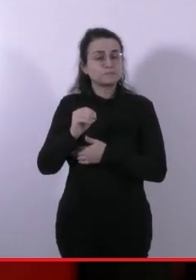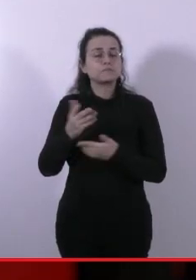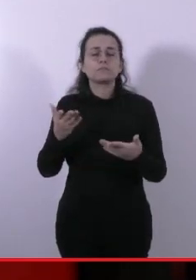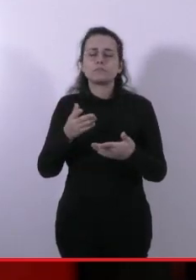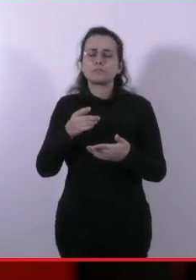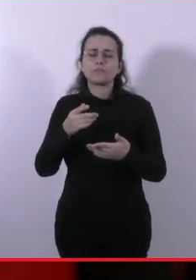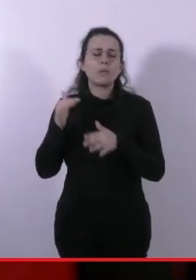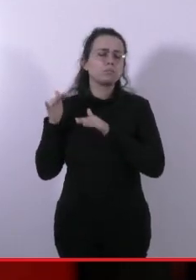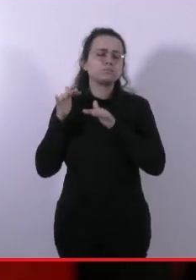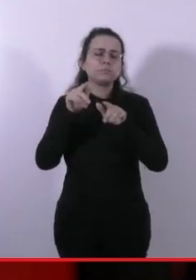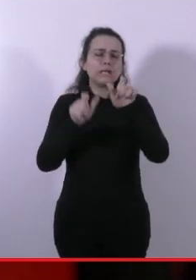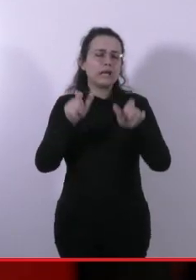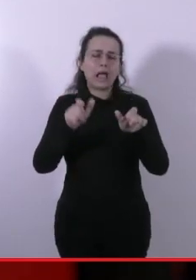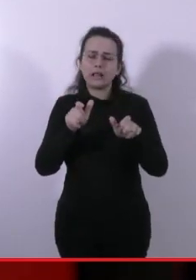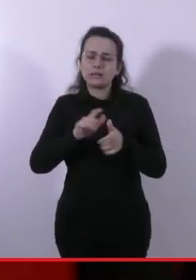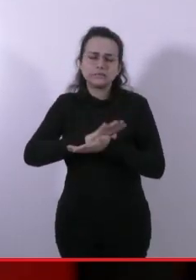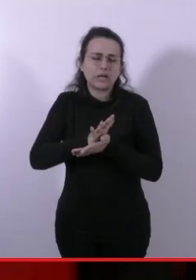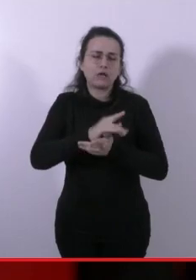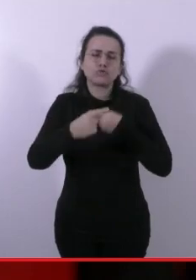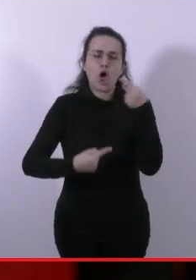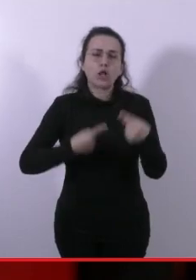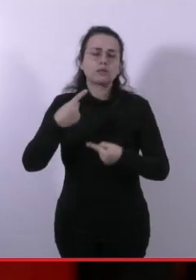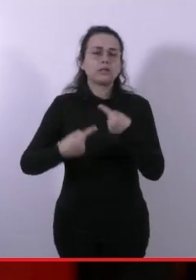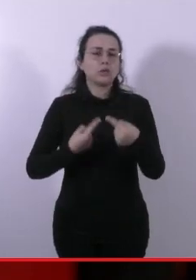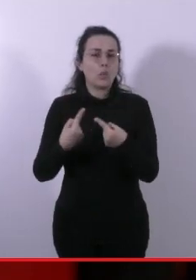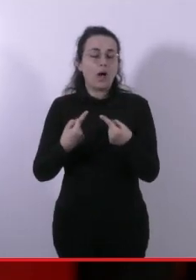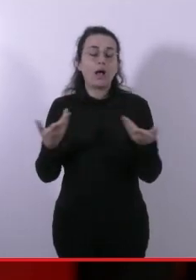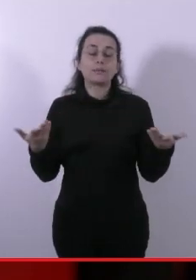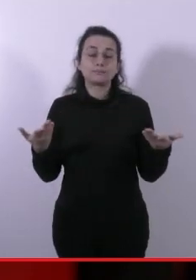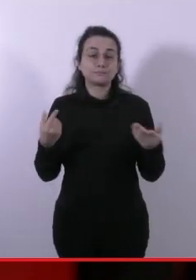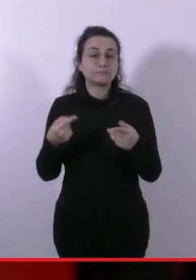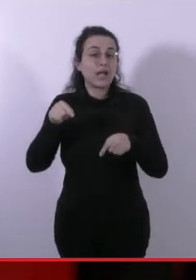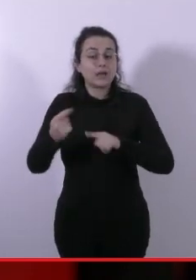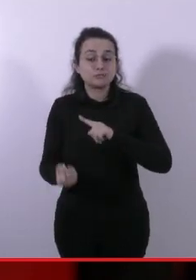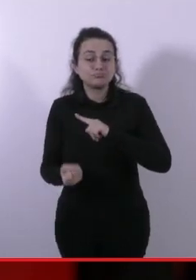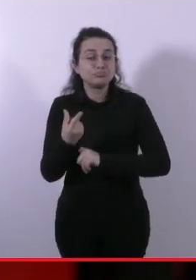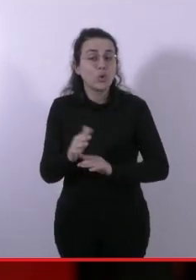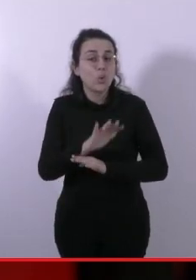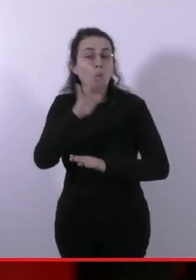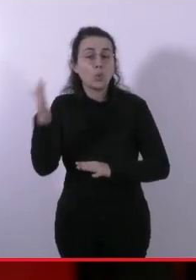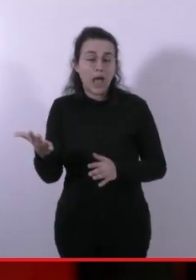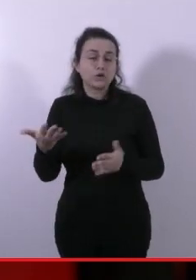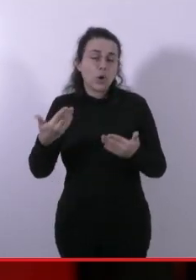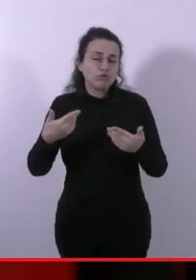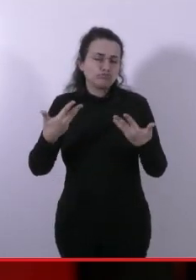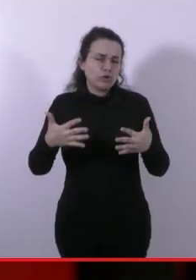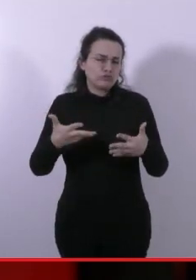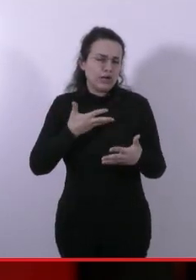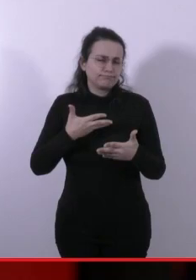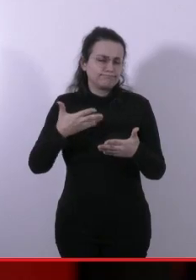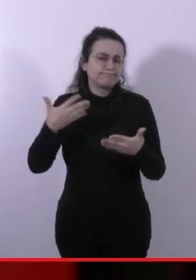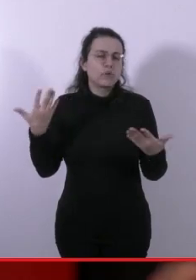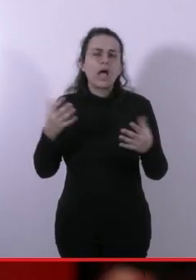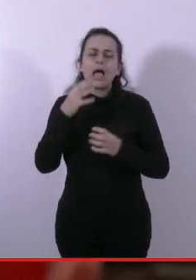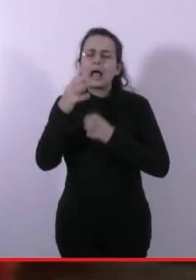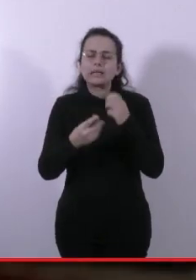migranti. E adesso, perché non ci si fa mancare nulla, incombe, per la verità c'è già, su di noi una